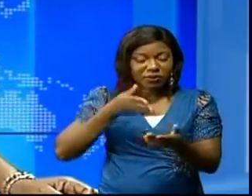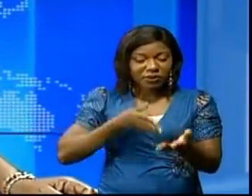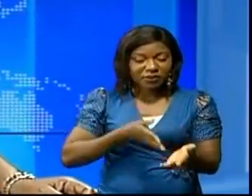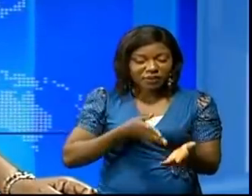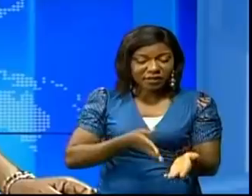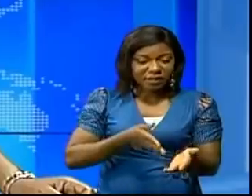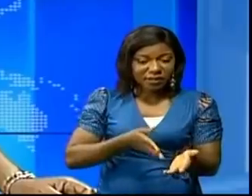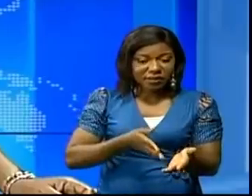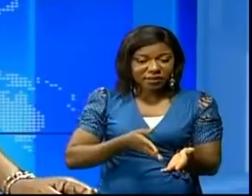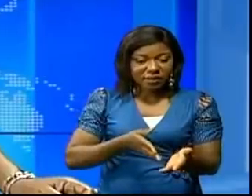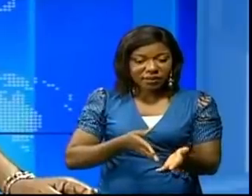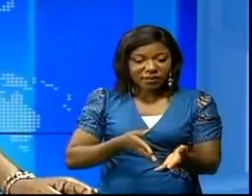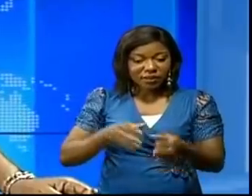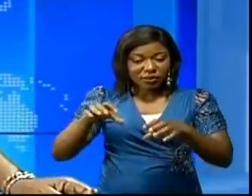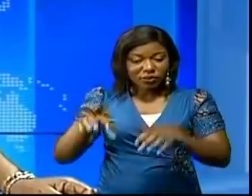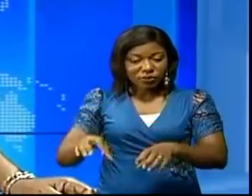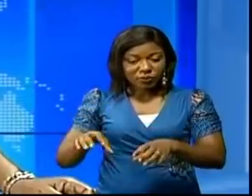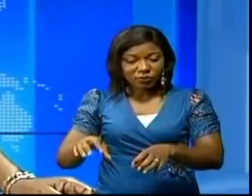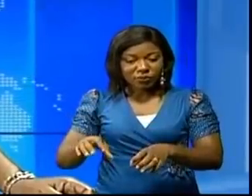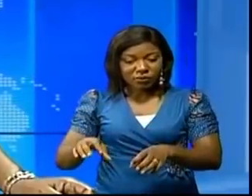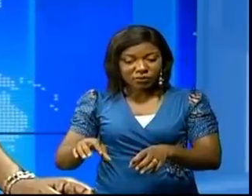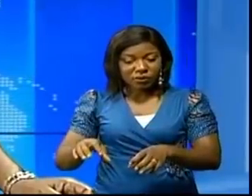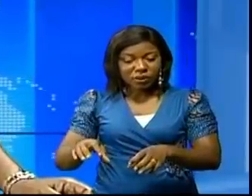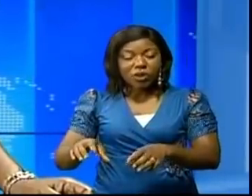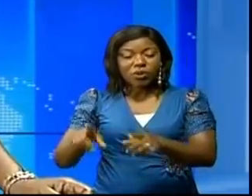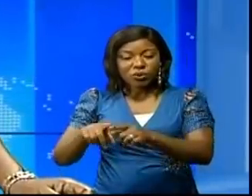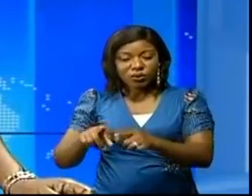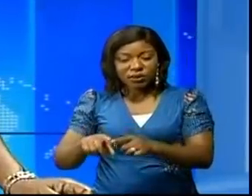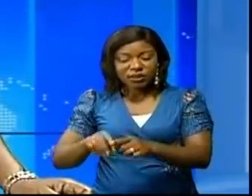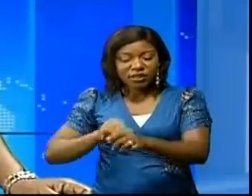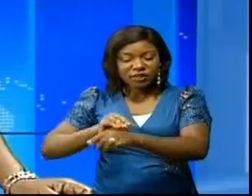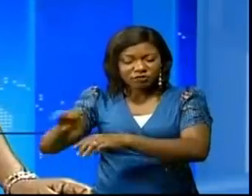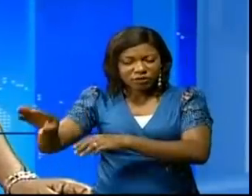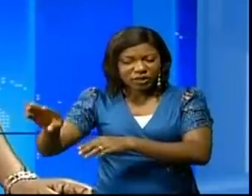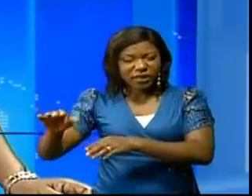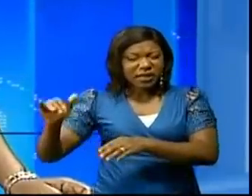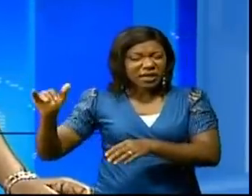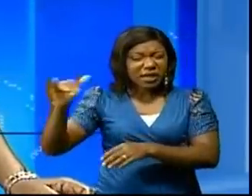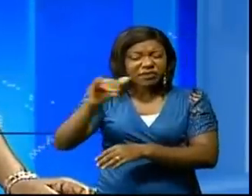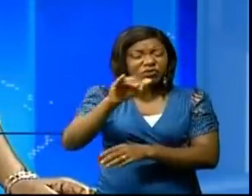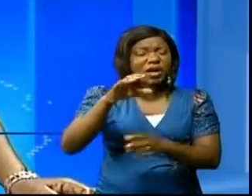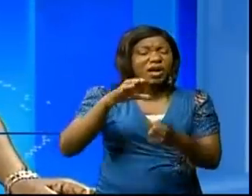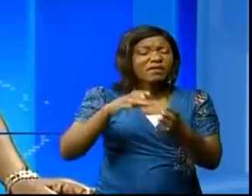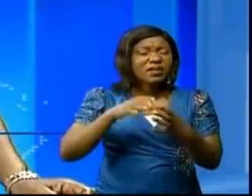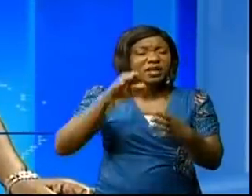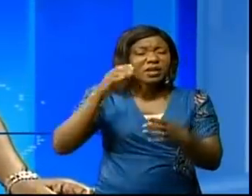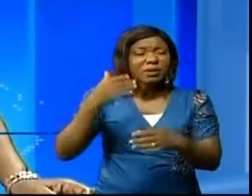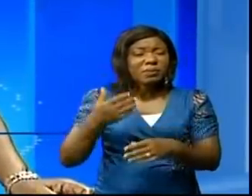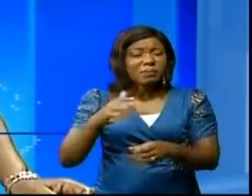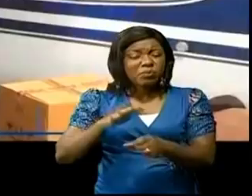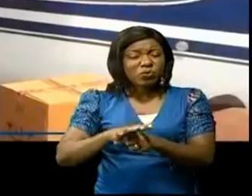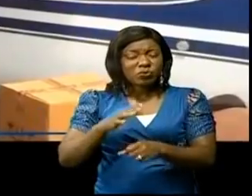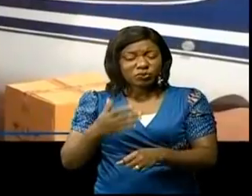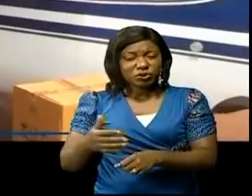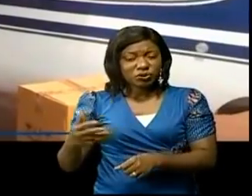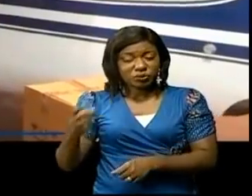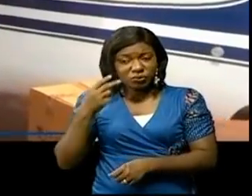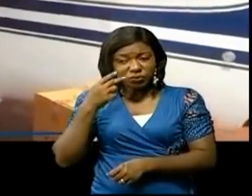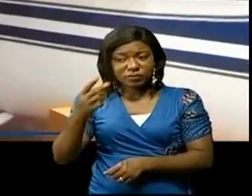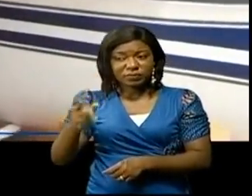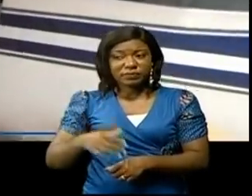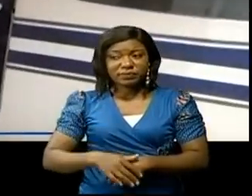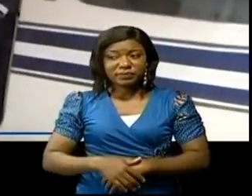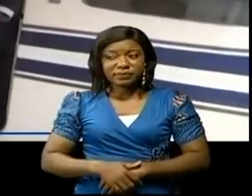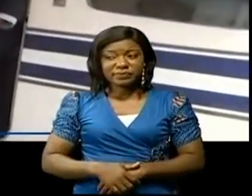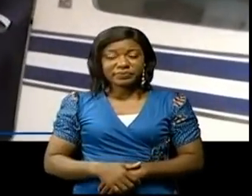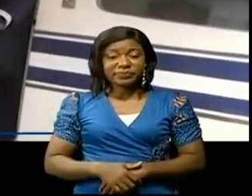du Congo. au jetro Mouyombi a dépêché sur place un avion avec de produits pharmaceutiques. Un avion frété pour